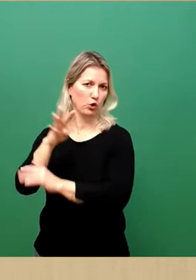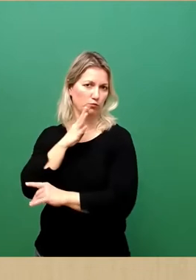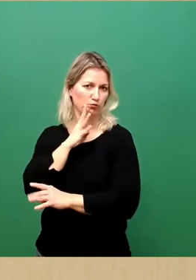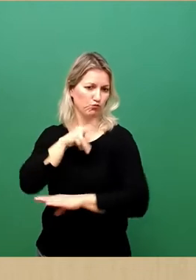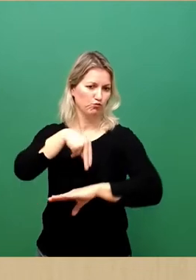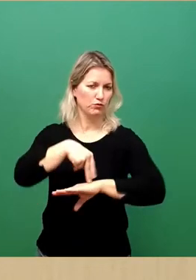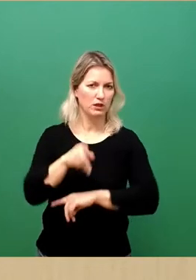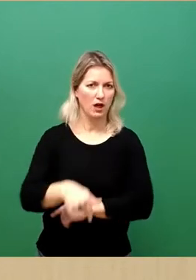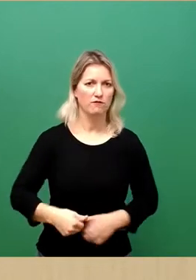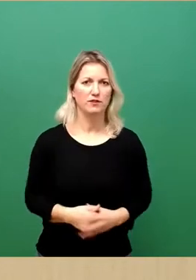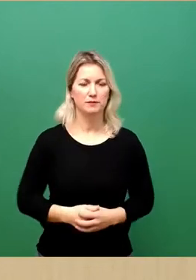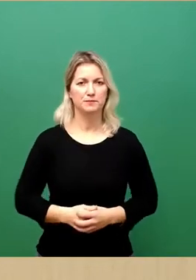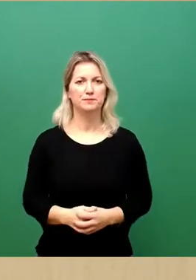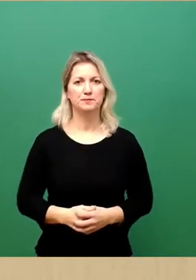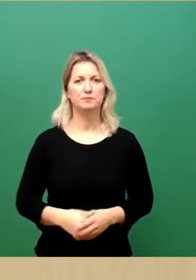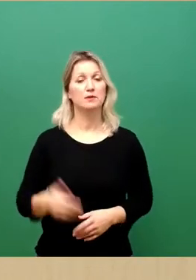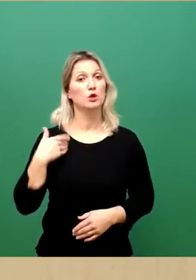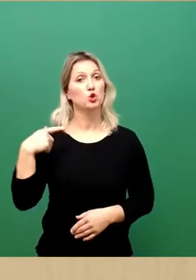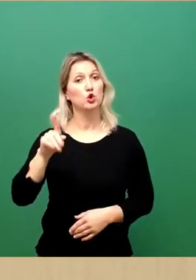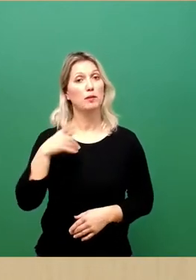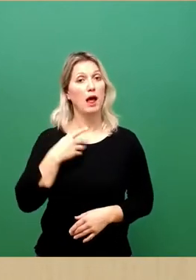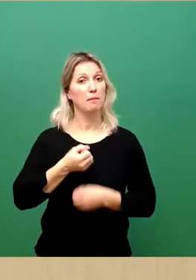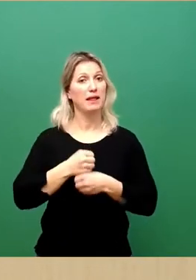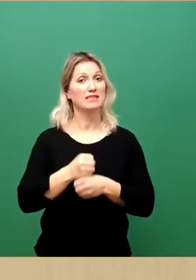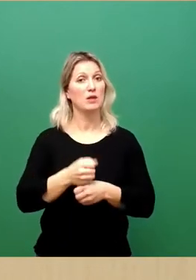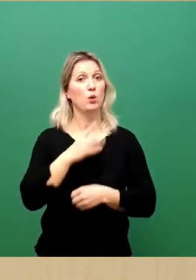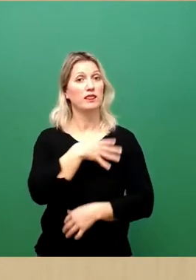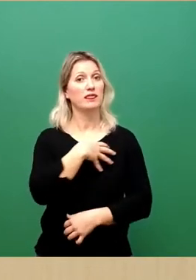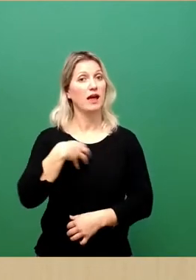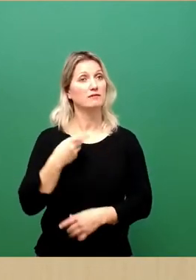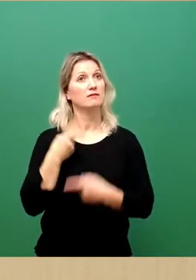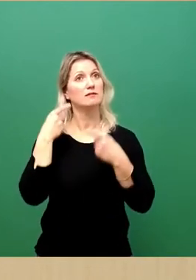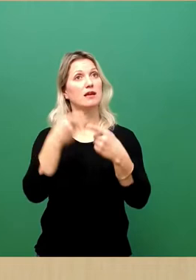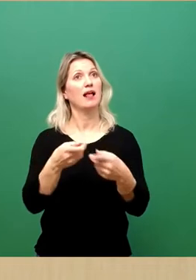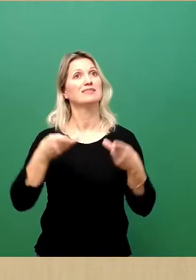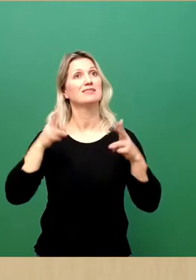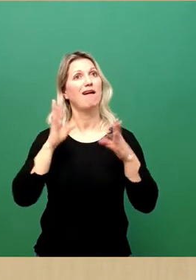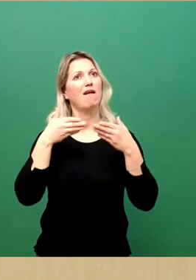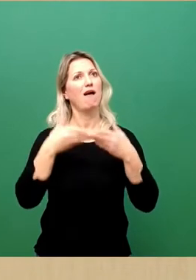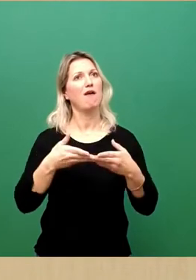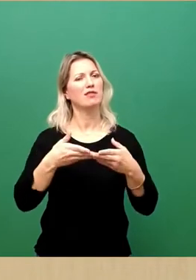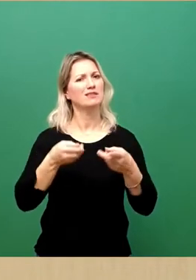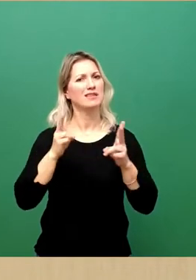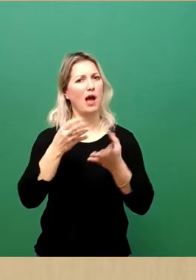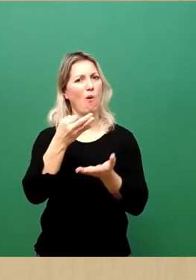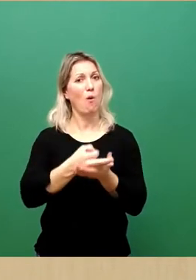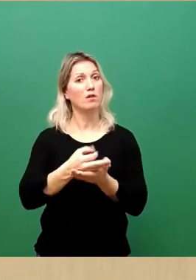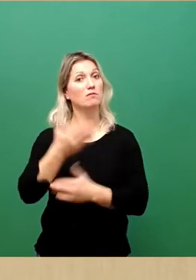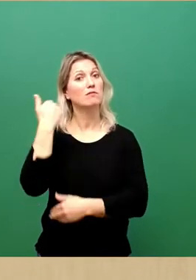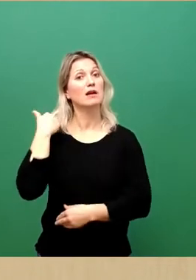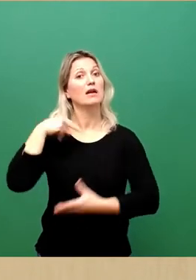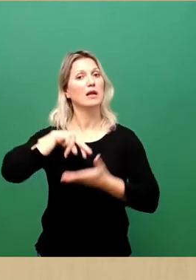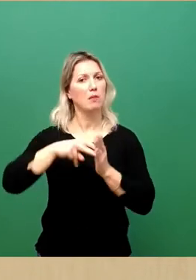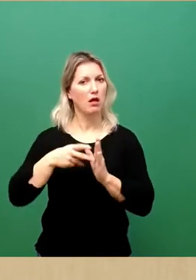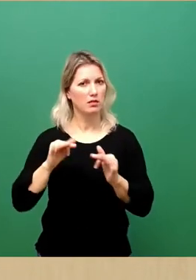Die Diskussion zur Petition Dresden soll sicherer Hafen werden, wurde ja schon mal verschoben. Zuletzt